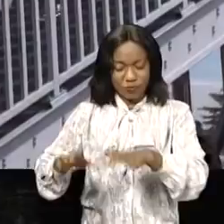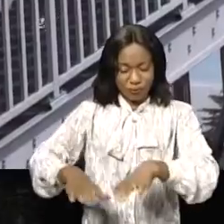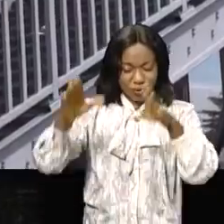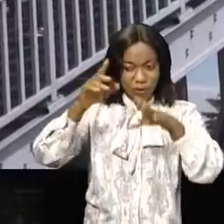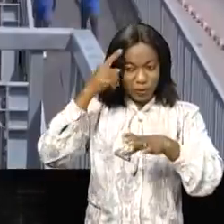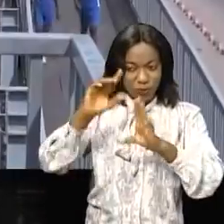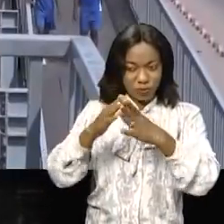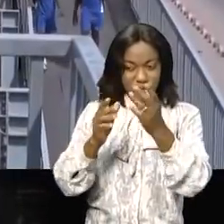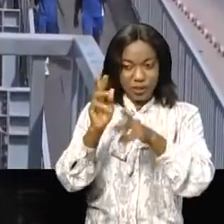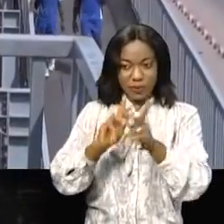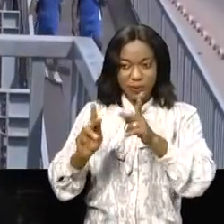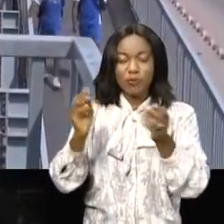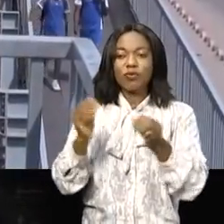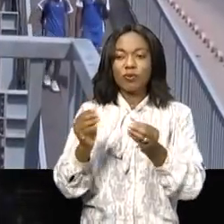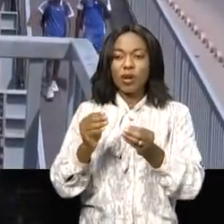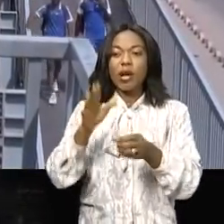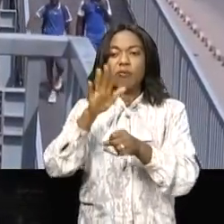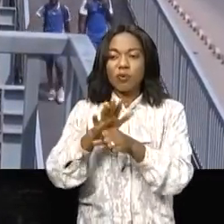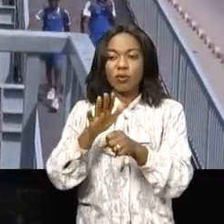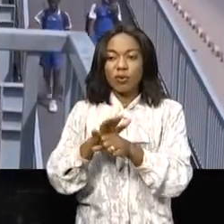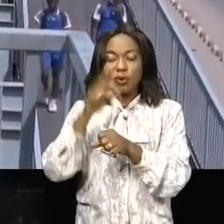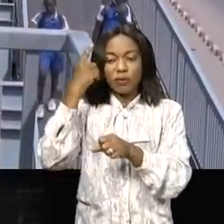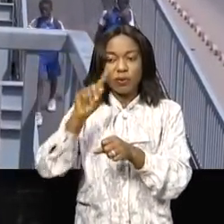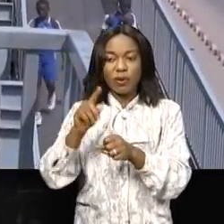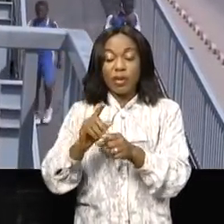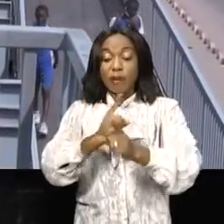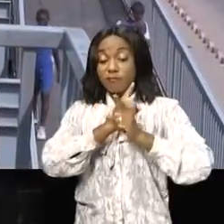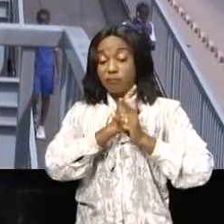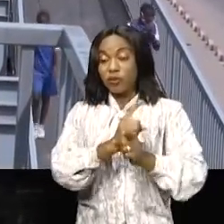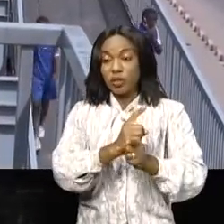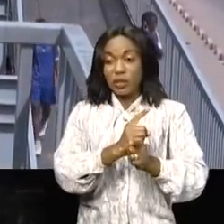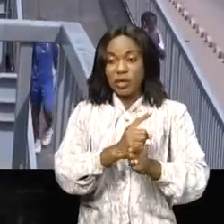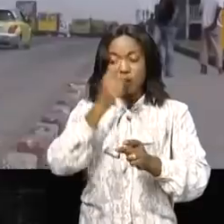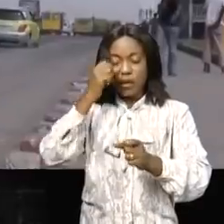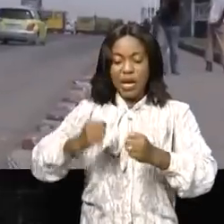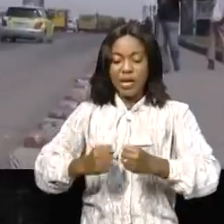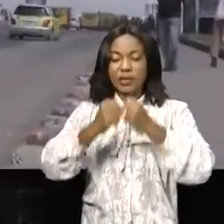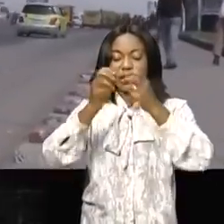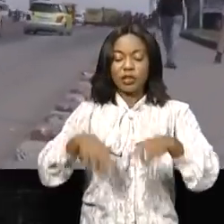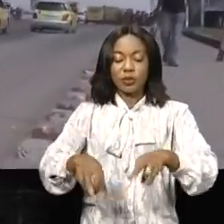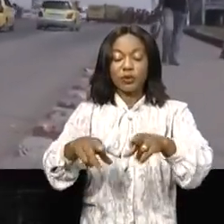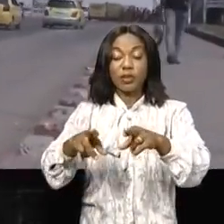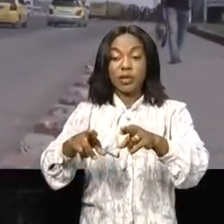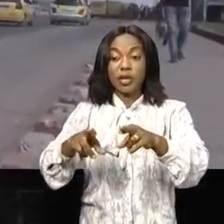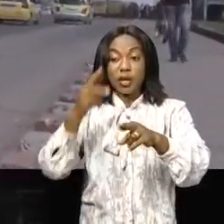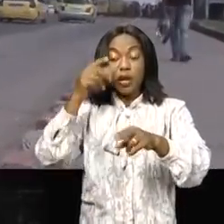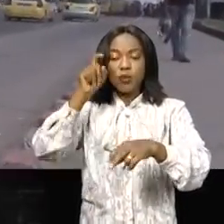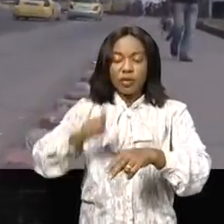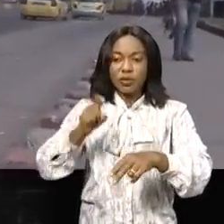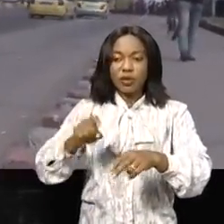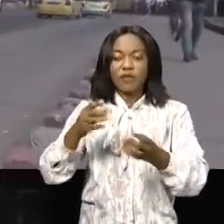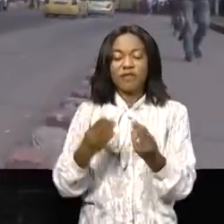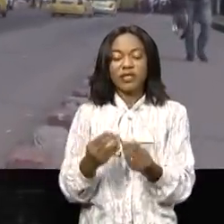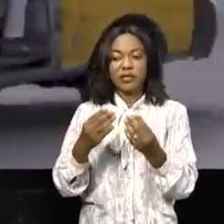indispensable car en plus de l'aspect lié à la prévention des accidents de route, ces passerelles ont le mérite de